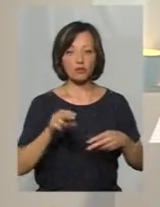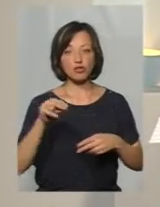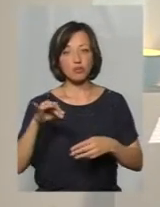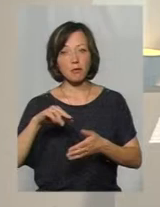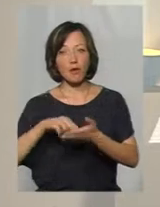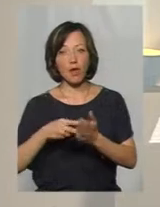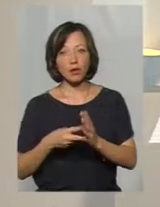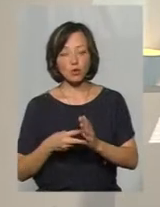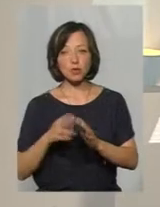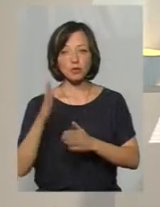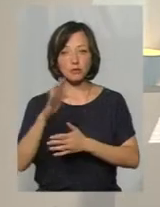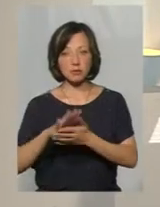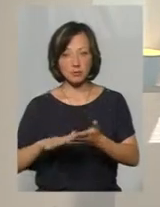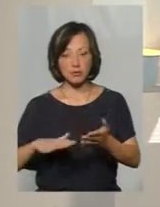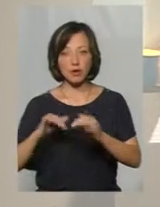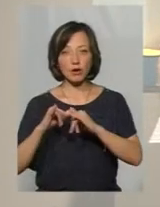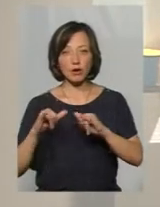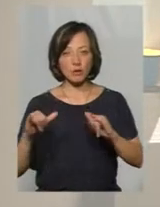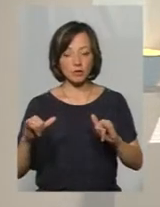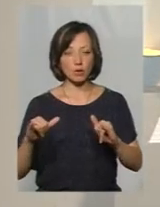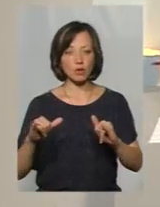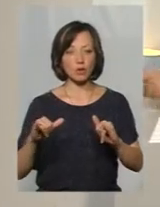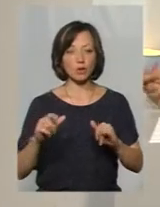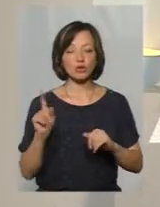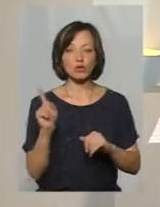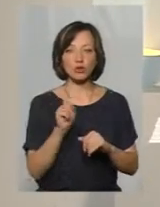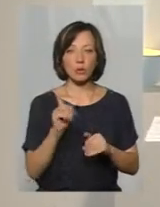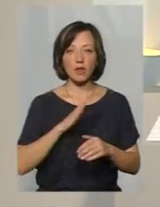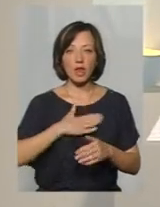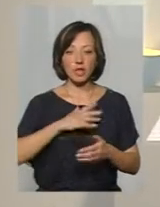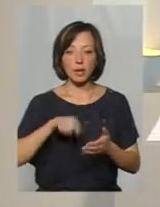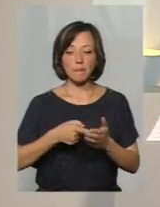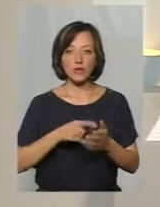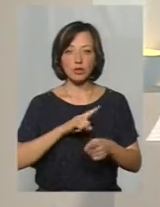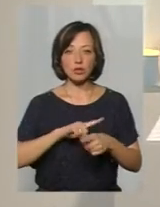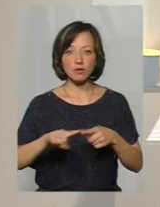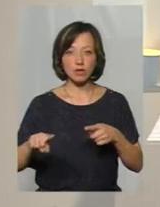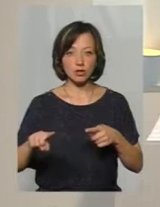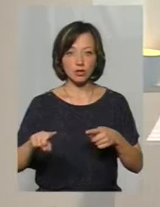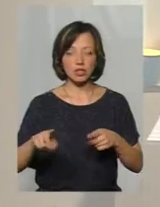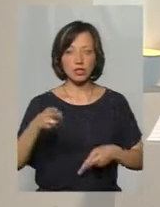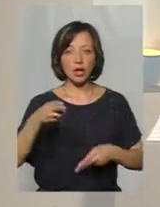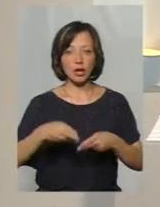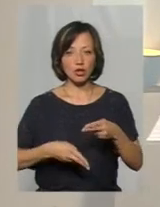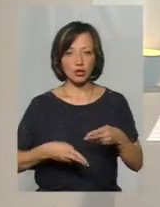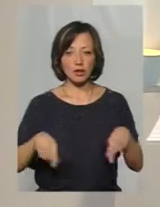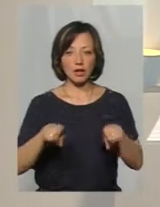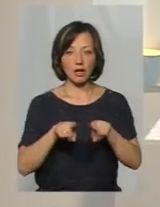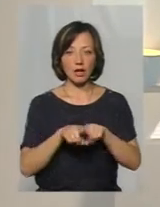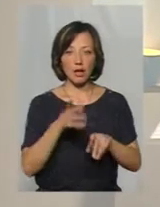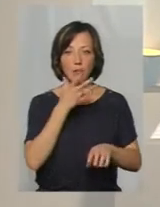планується у розвиток, все ж таки, для того, щоб наше місто, скоріше, закінчило такий